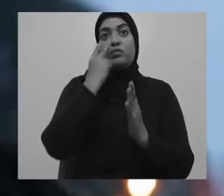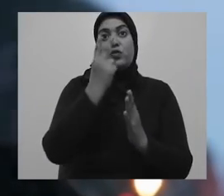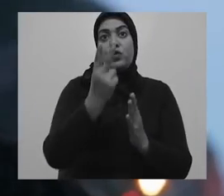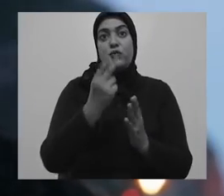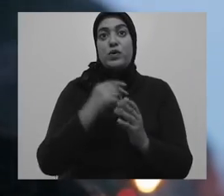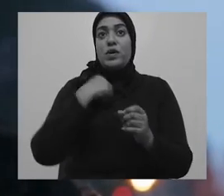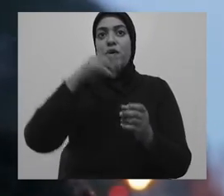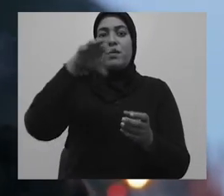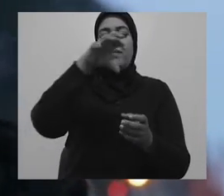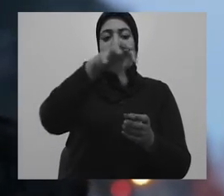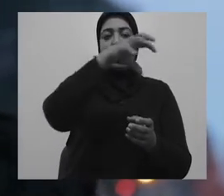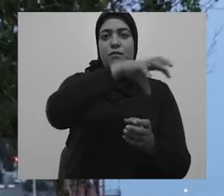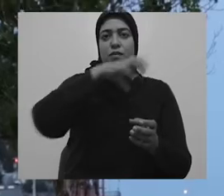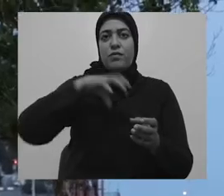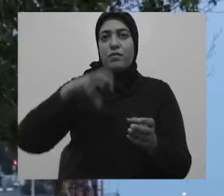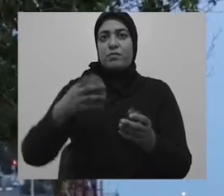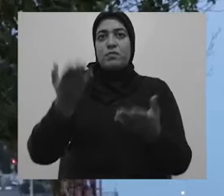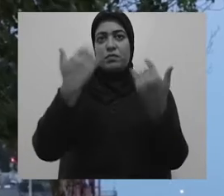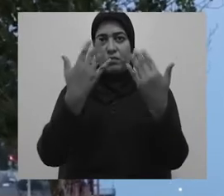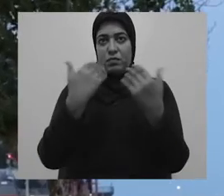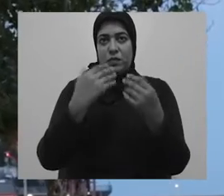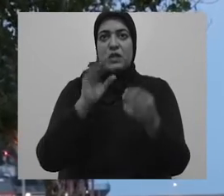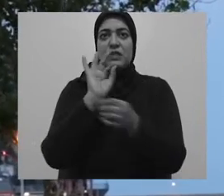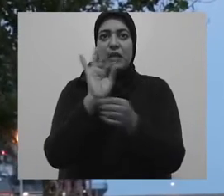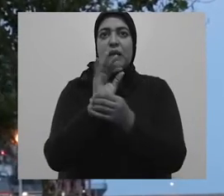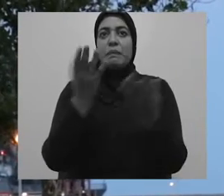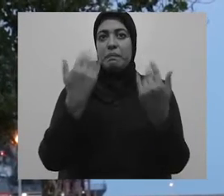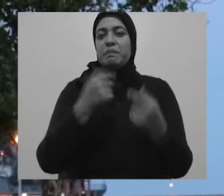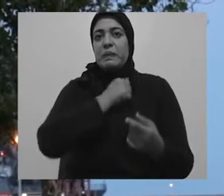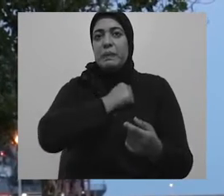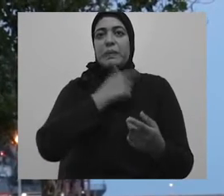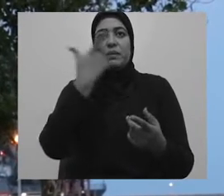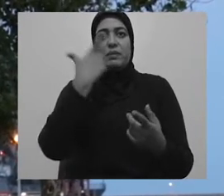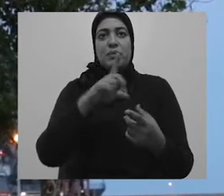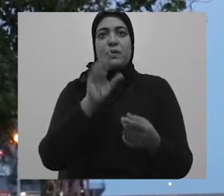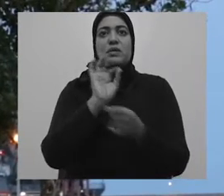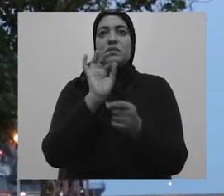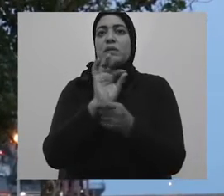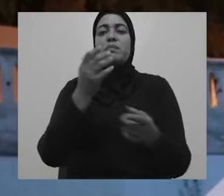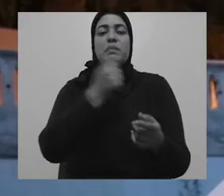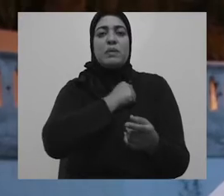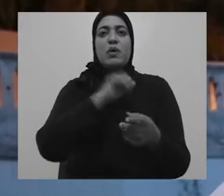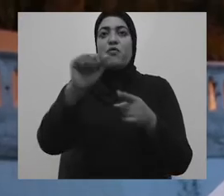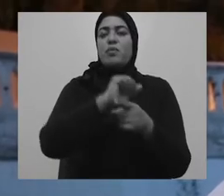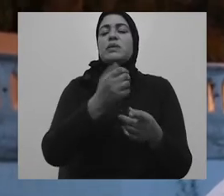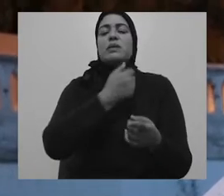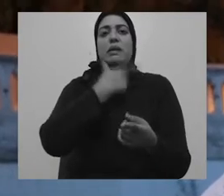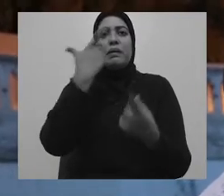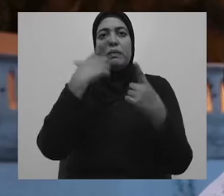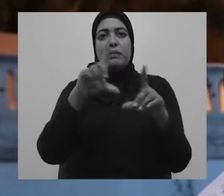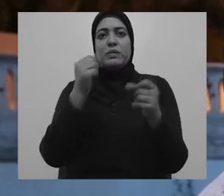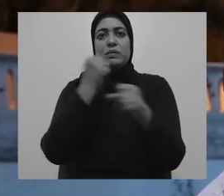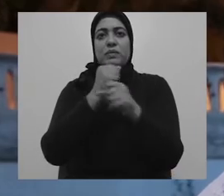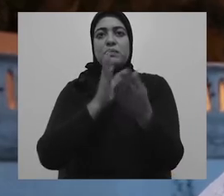des enquêteurs afin de pouvoir faire un réel travail d'équipe pour avoir une meilleure qualité des résultats de l